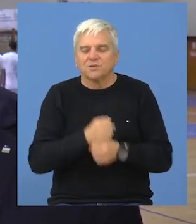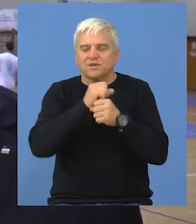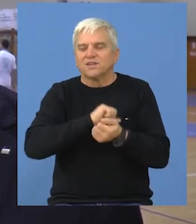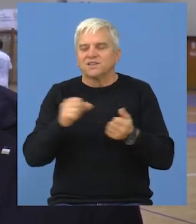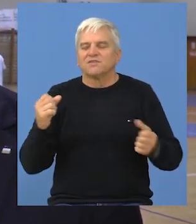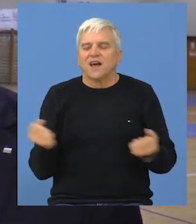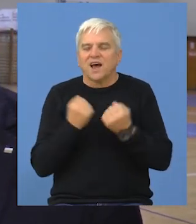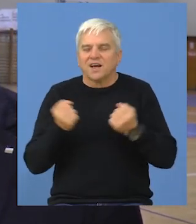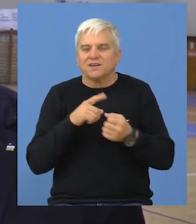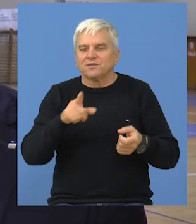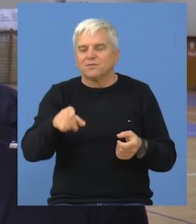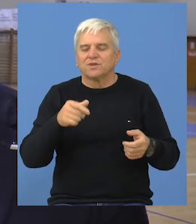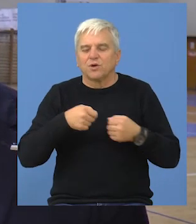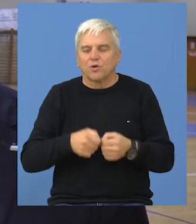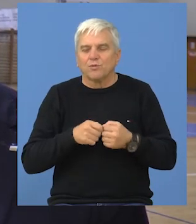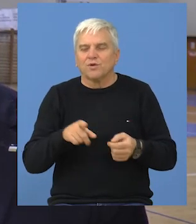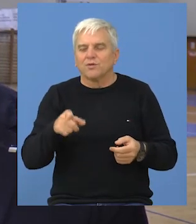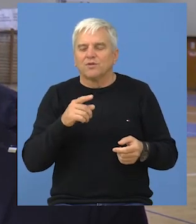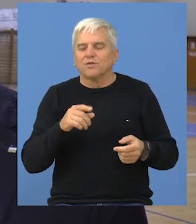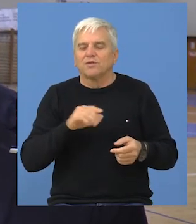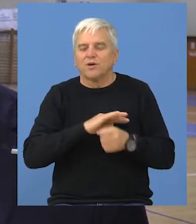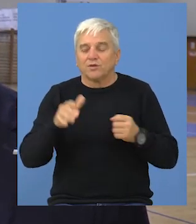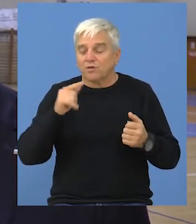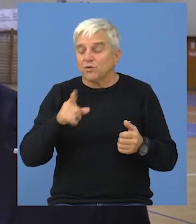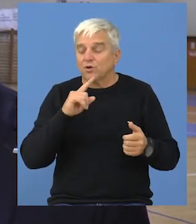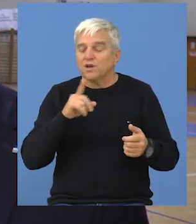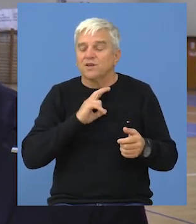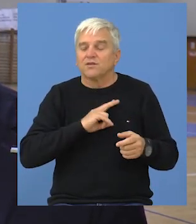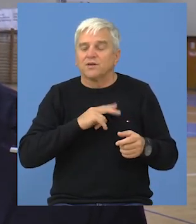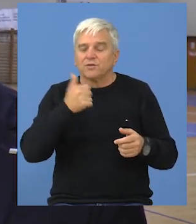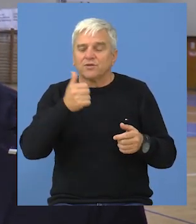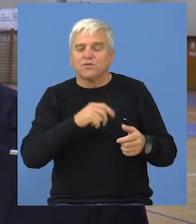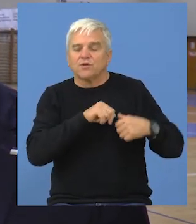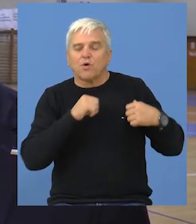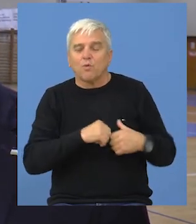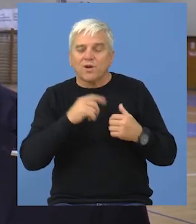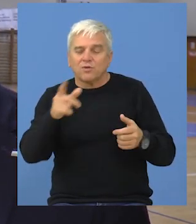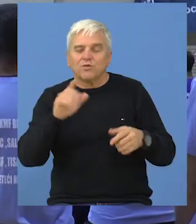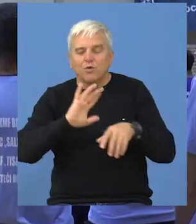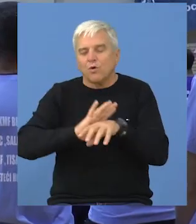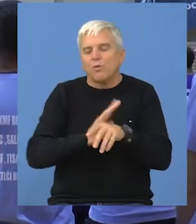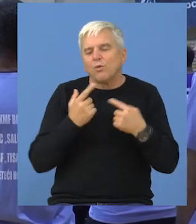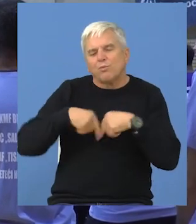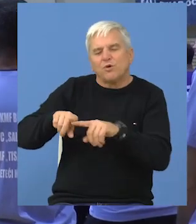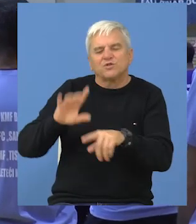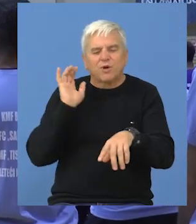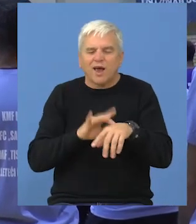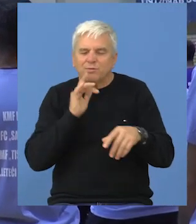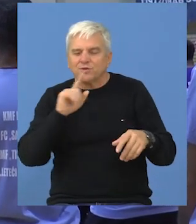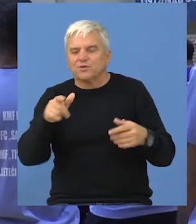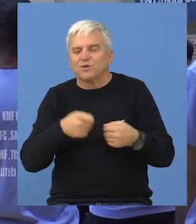podržava sve aktivnosti zapravo ovog kluba, naravno pogotovo ovaj događaj koji nosi jedinstvenu humannu notu, posebnu emociju, jer